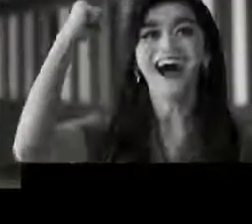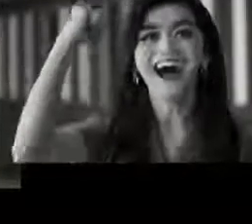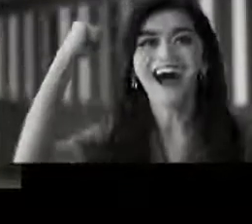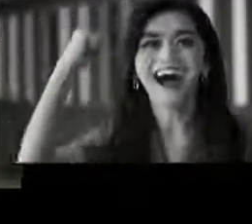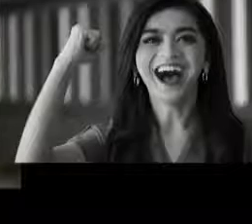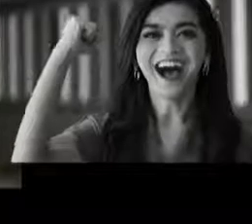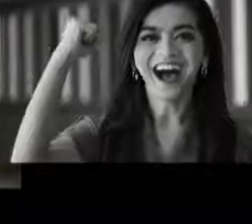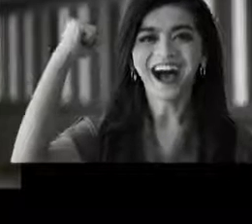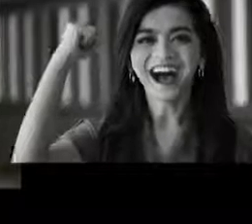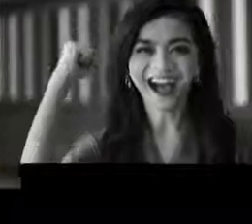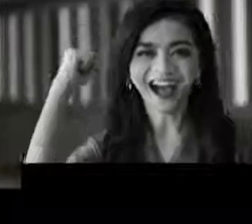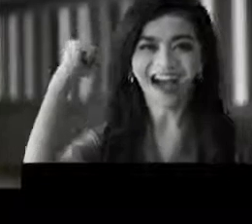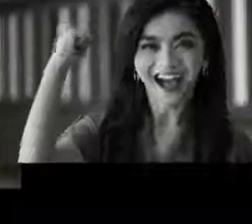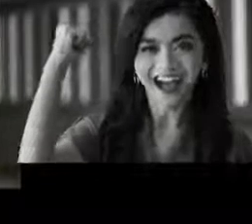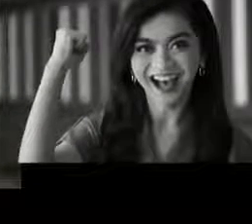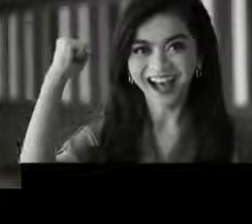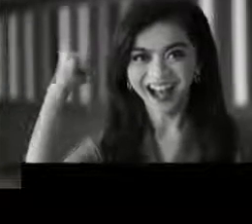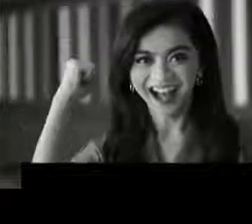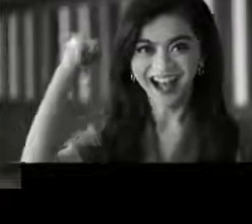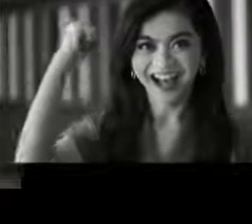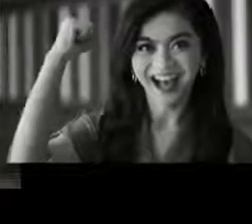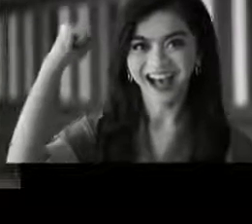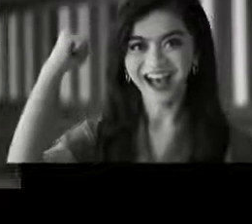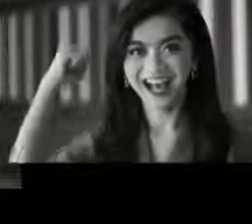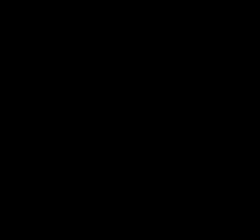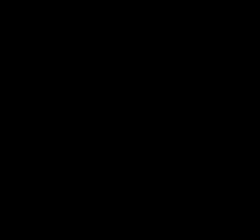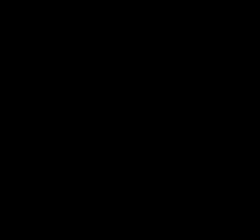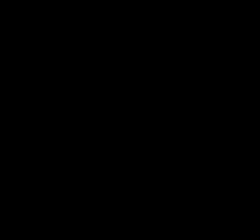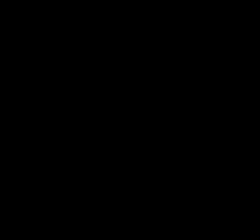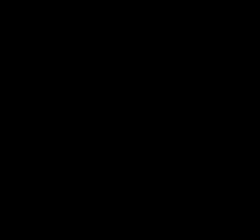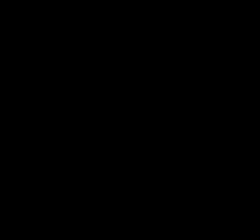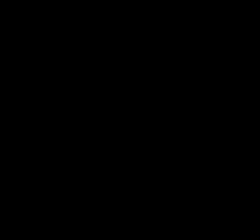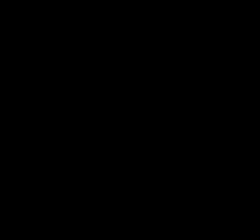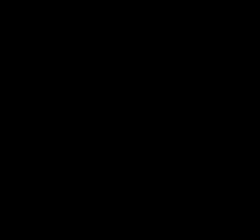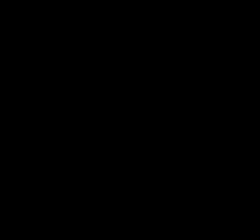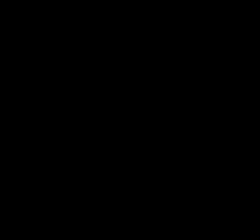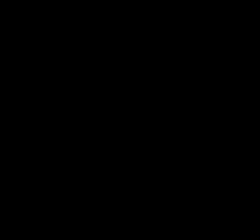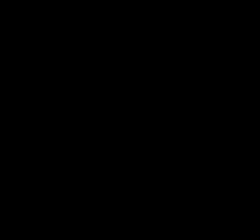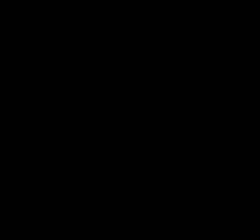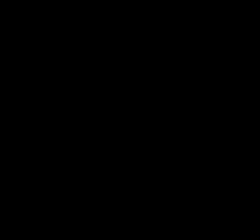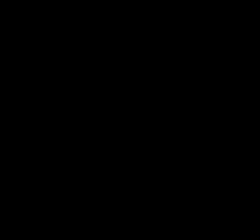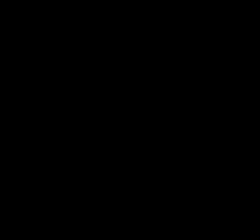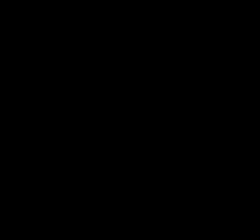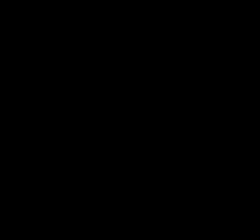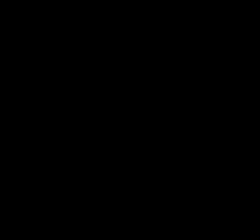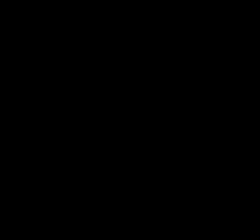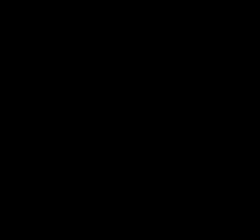Sampai di video